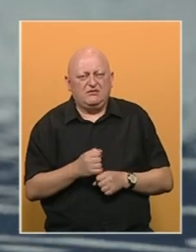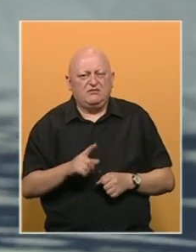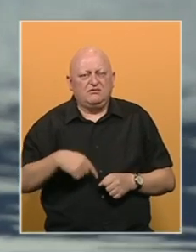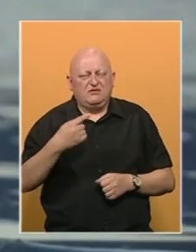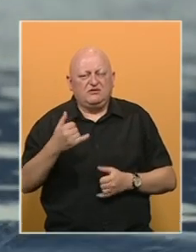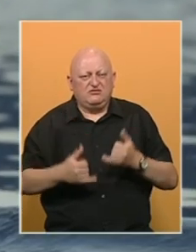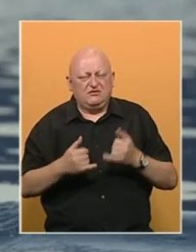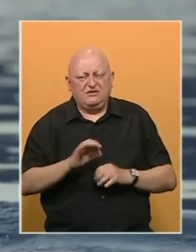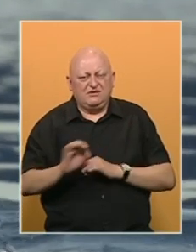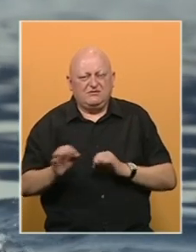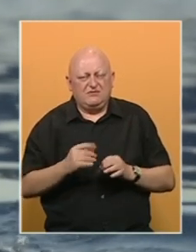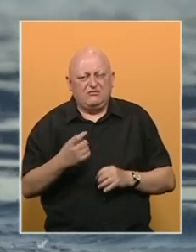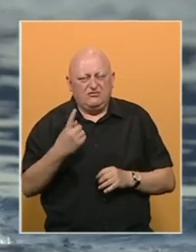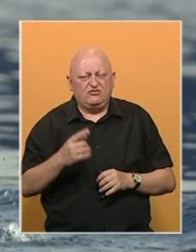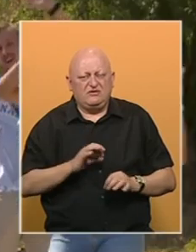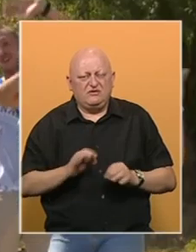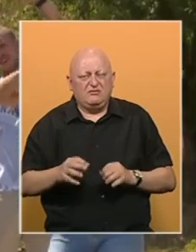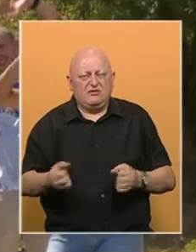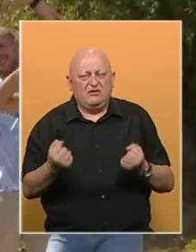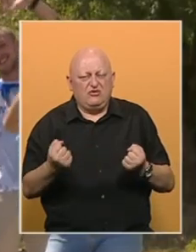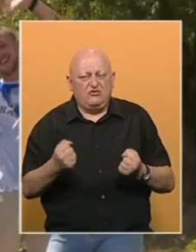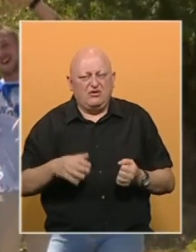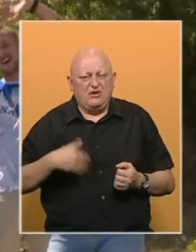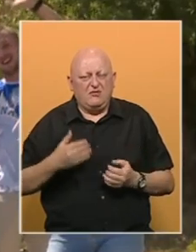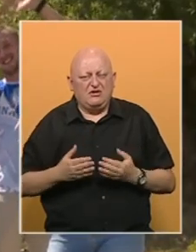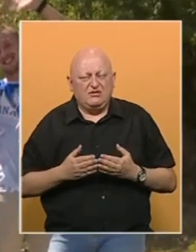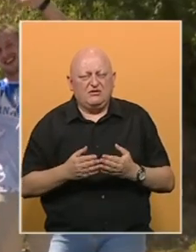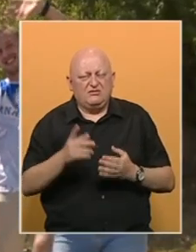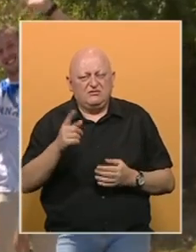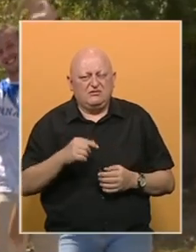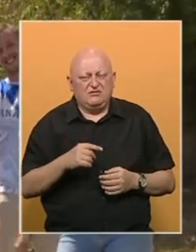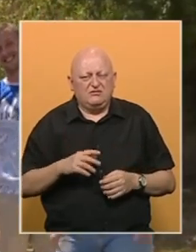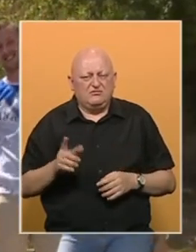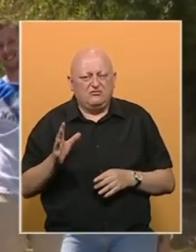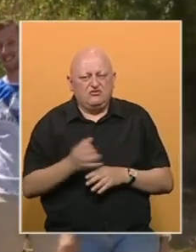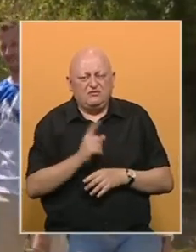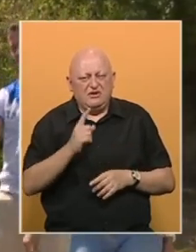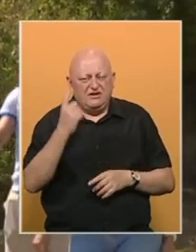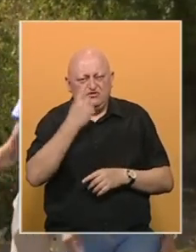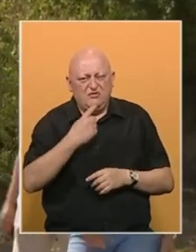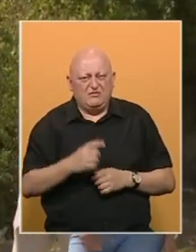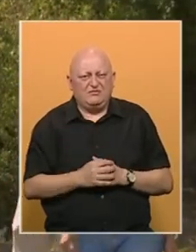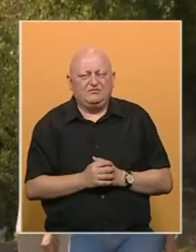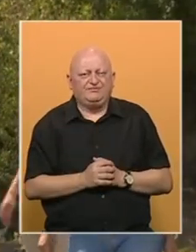sljedeće utrke bit će spremna za još spremnije ruke mostarskih lađarica i lađara, u čiji uspjehe ne sumnjamo.